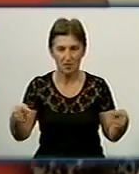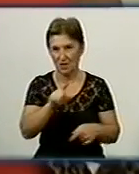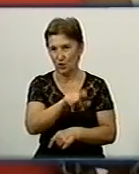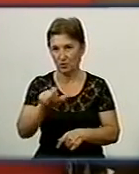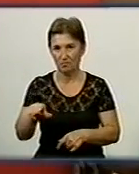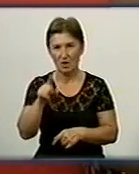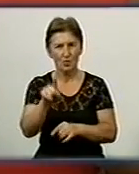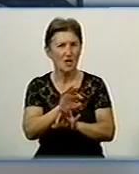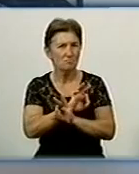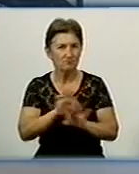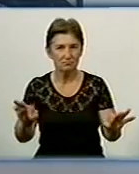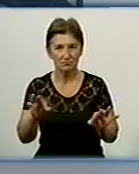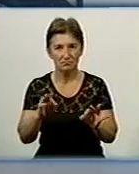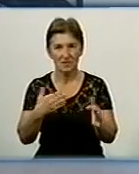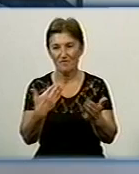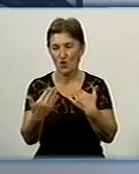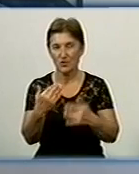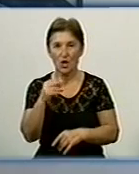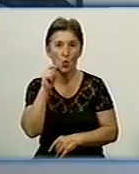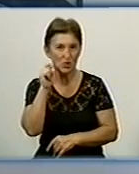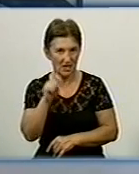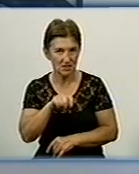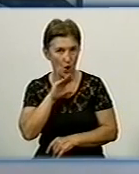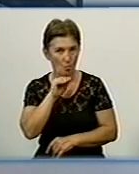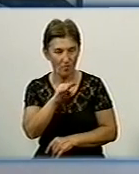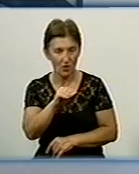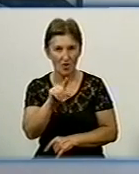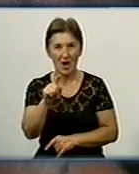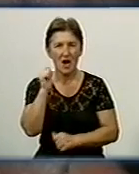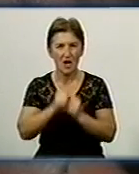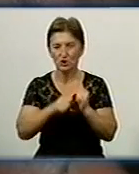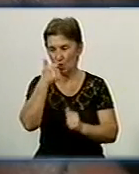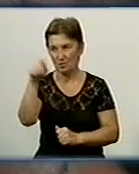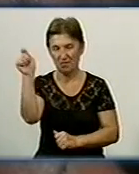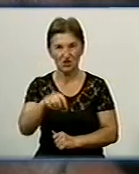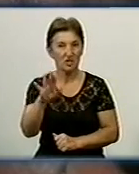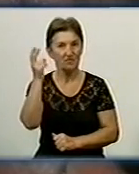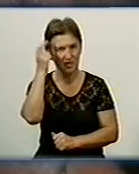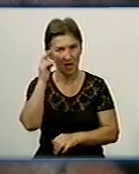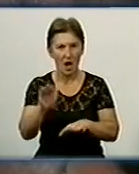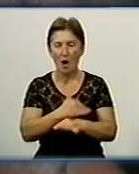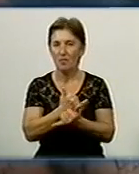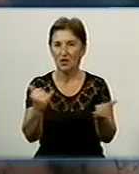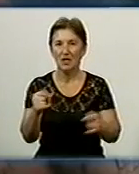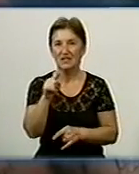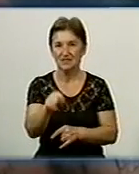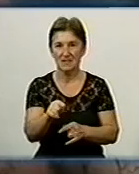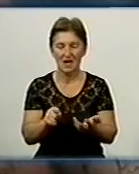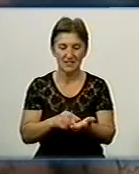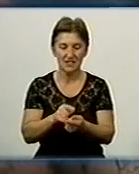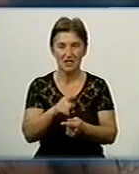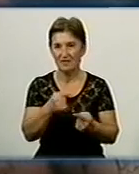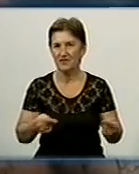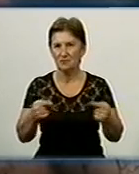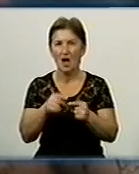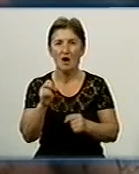досконально володіє українською, щороку приїжджає у Київ. Більшу частину гонорарів витрачає на благодійність. Ця серія картин за стилем визначена